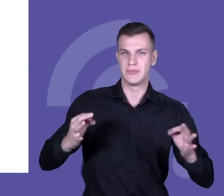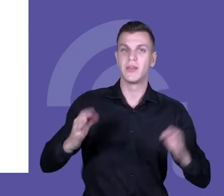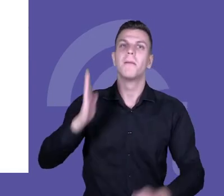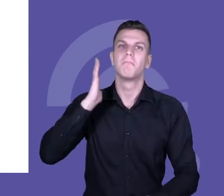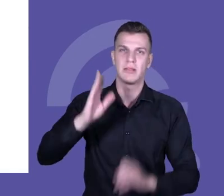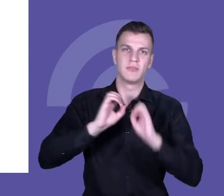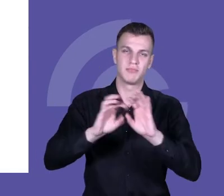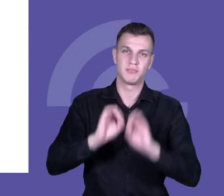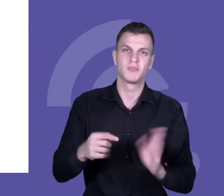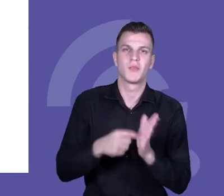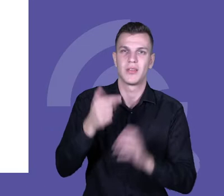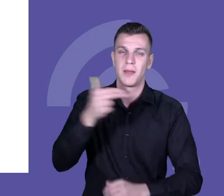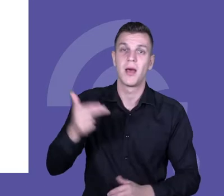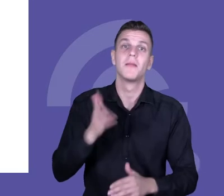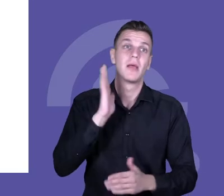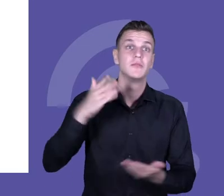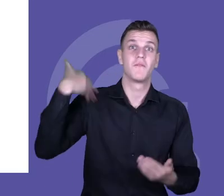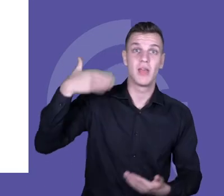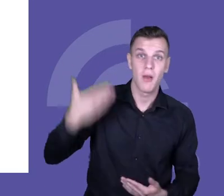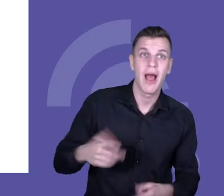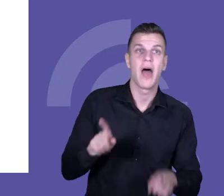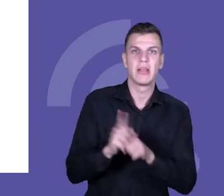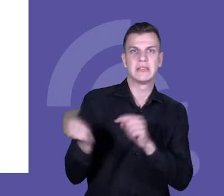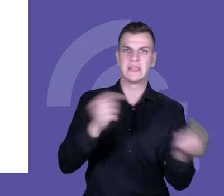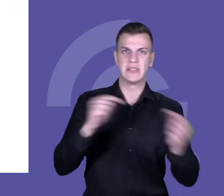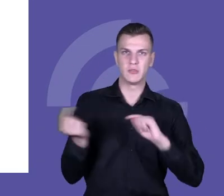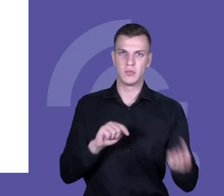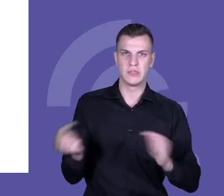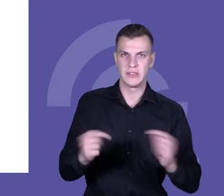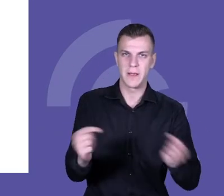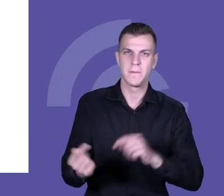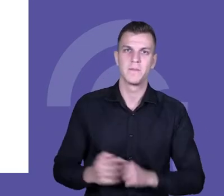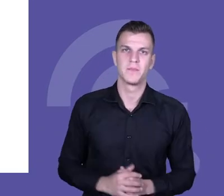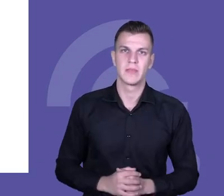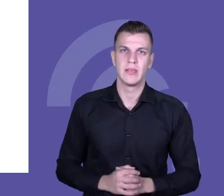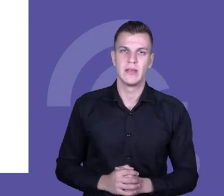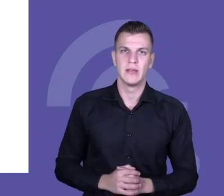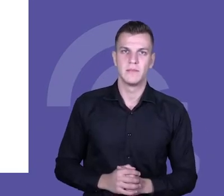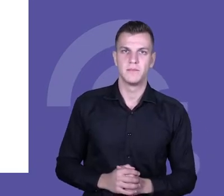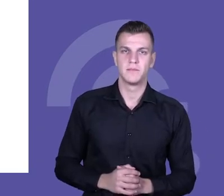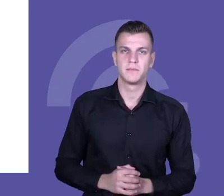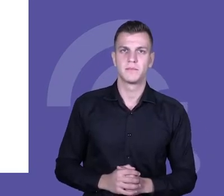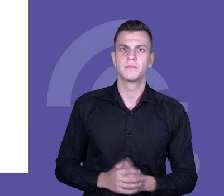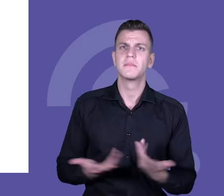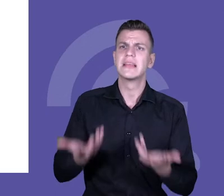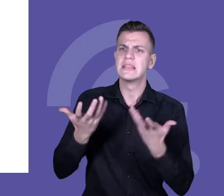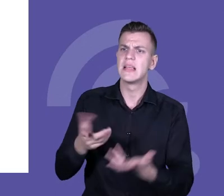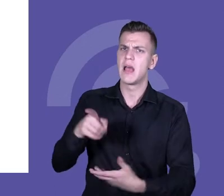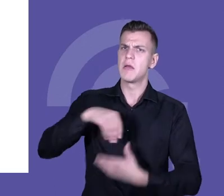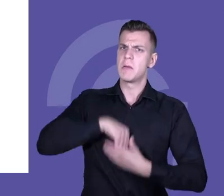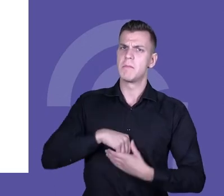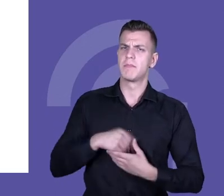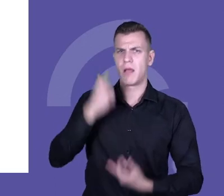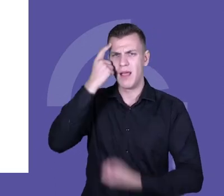wykładów i wysłuchać również panelu. Tylko wspomnę, że podstawą do wypracowania tej koncepcji był